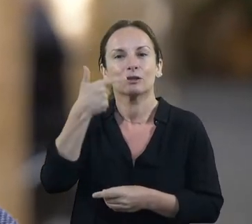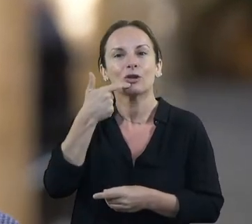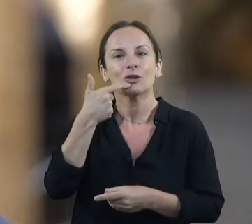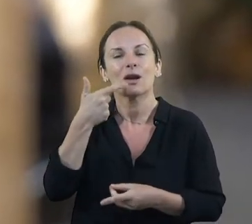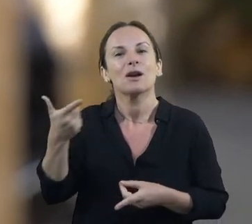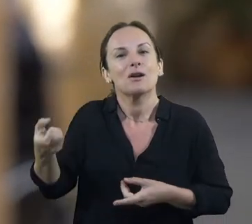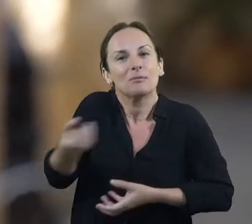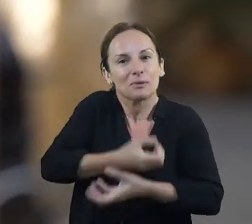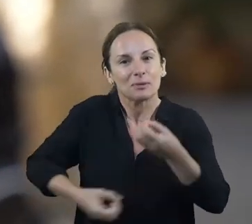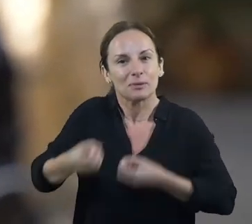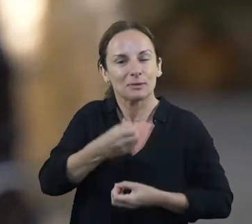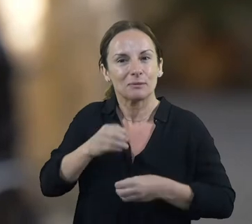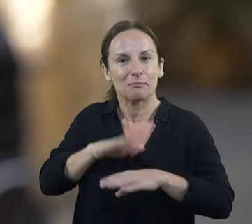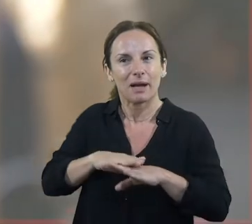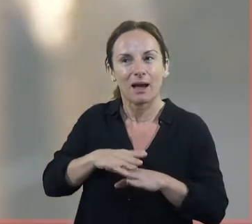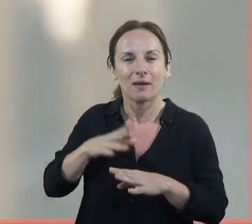d'anar creant noves narratives.